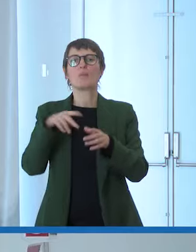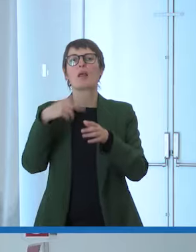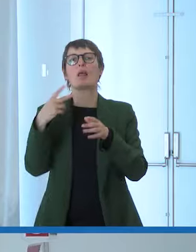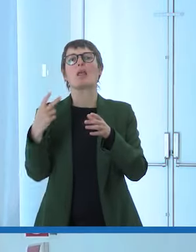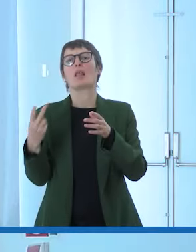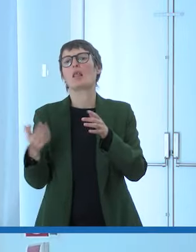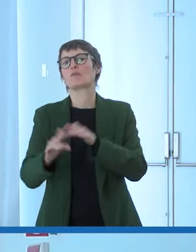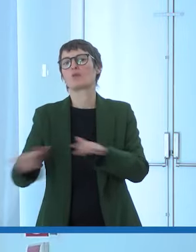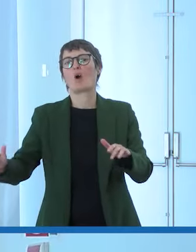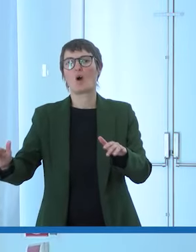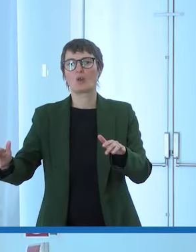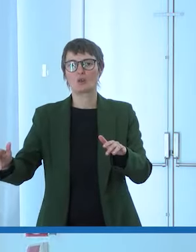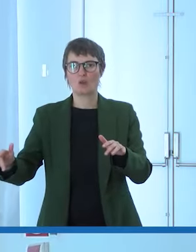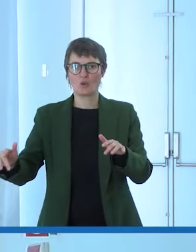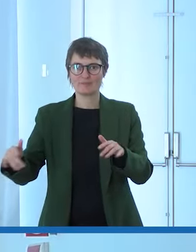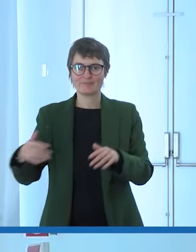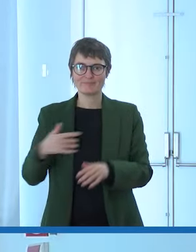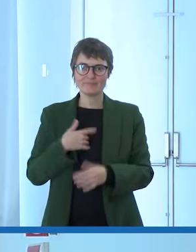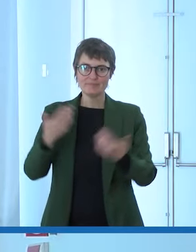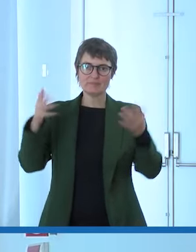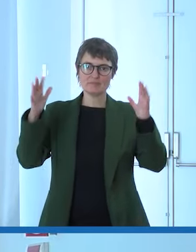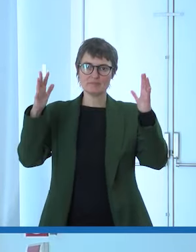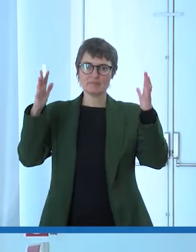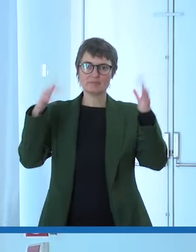per scrivere servono le parole